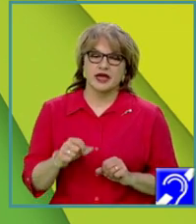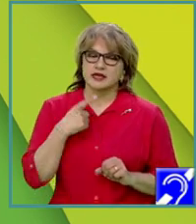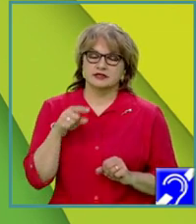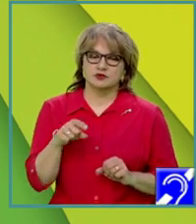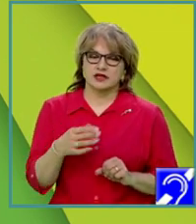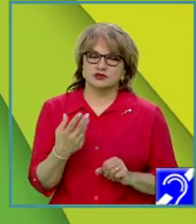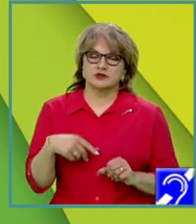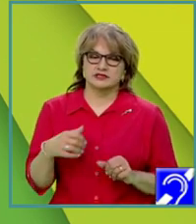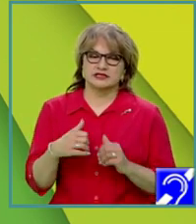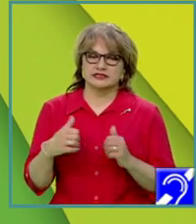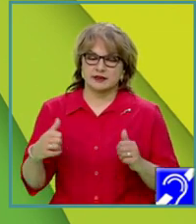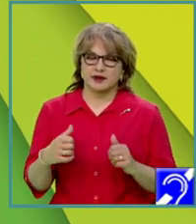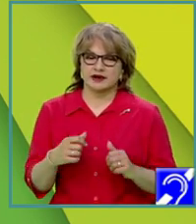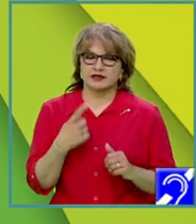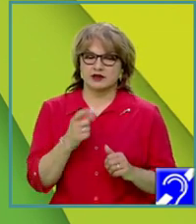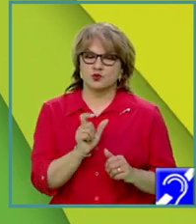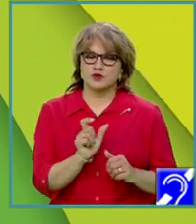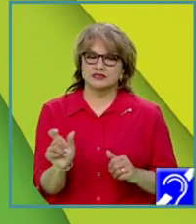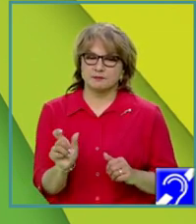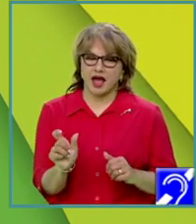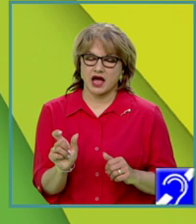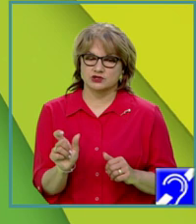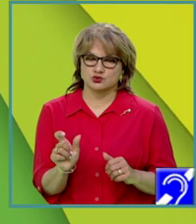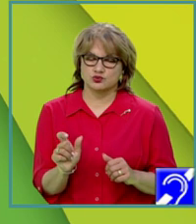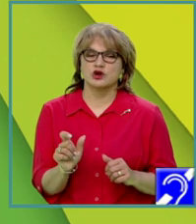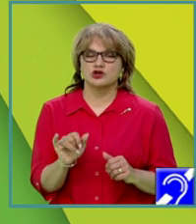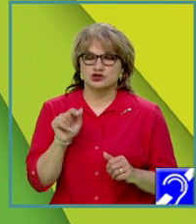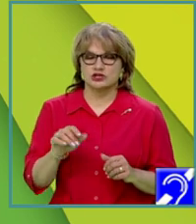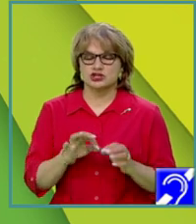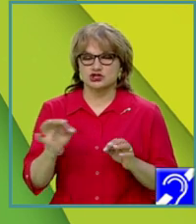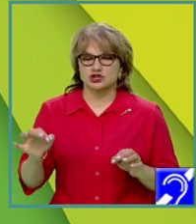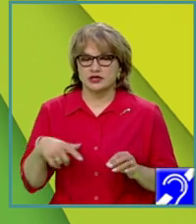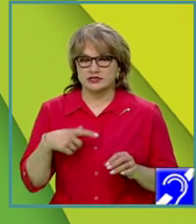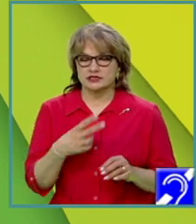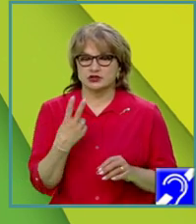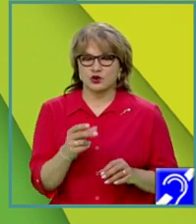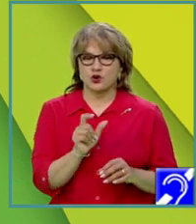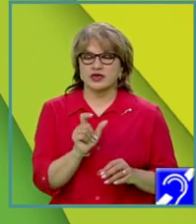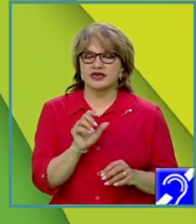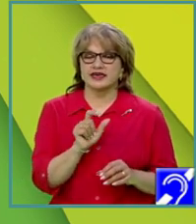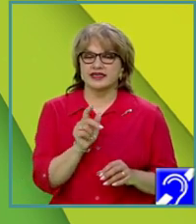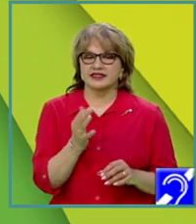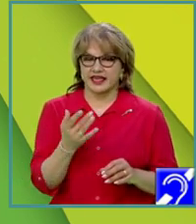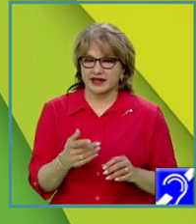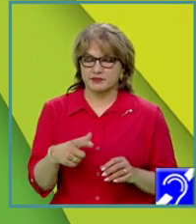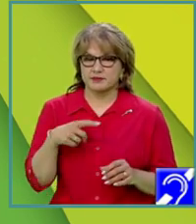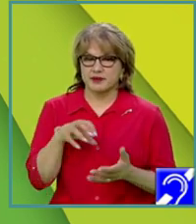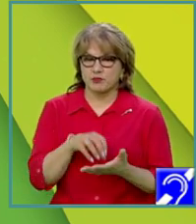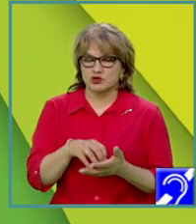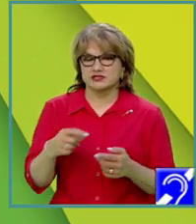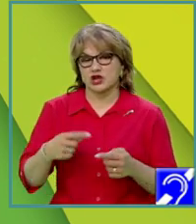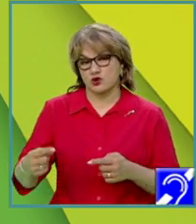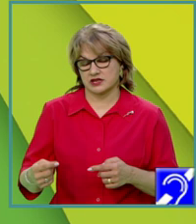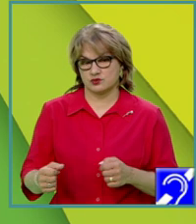numerele sunt separate prin câte un spațiu, iar în șir există cel puțin doi termeni egal pe poziții consecutive. Ni se cere să